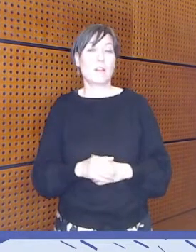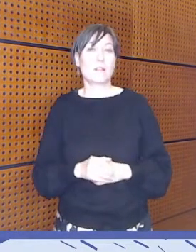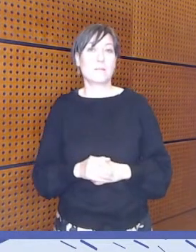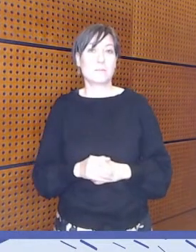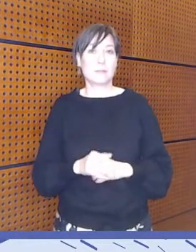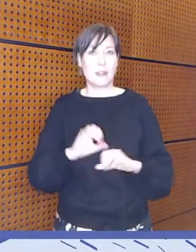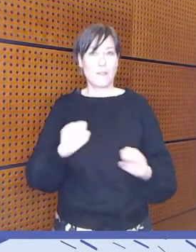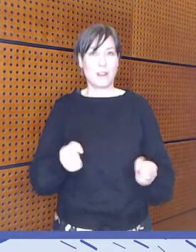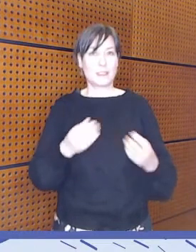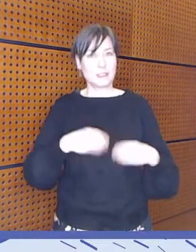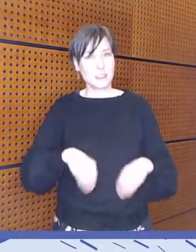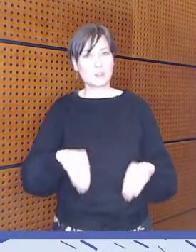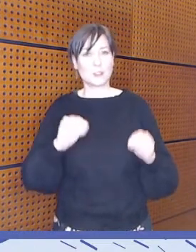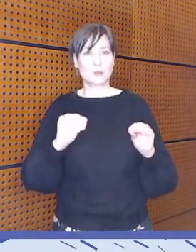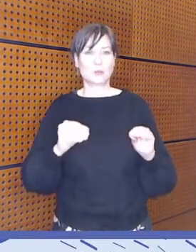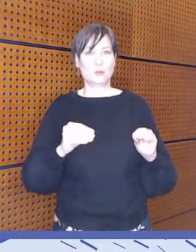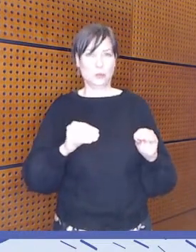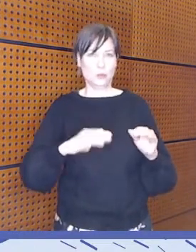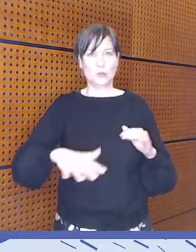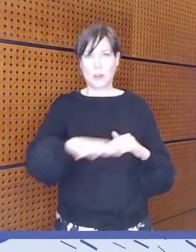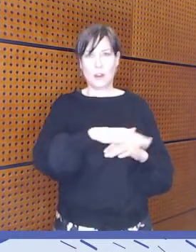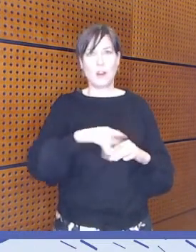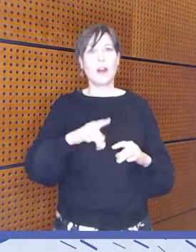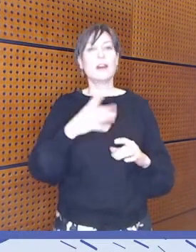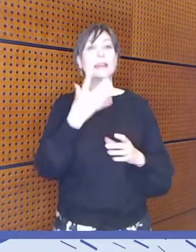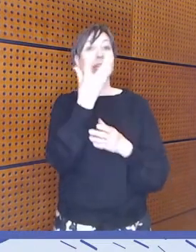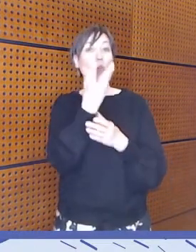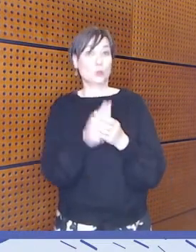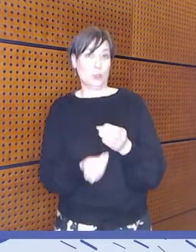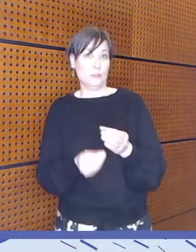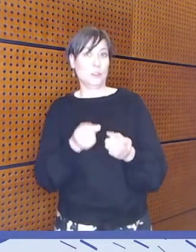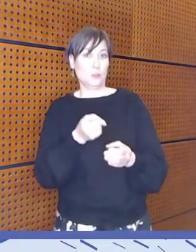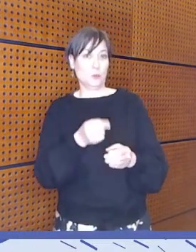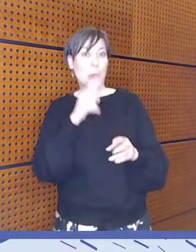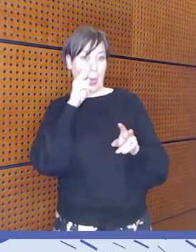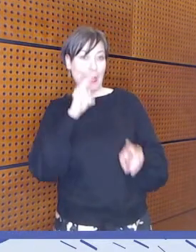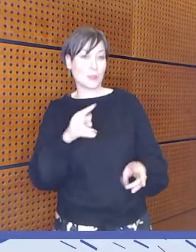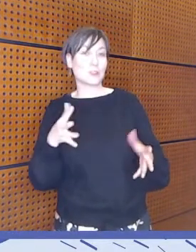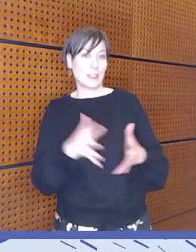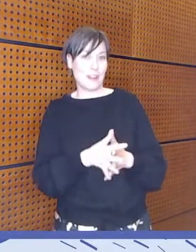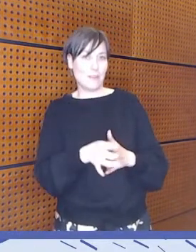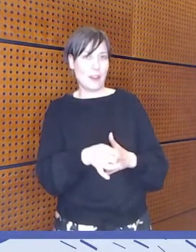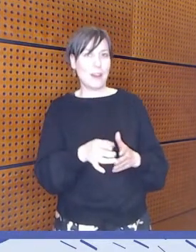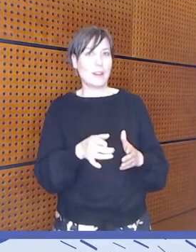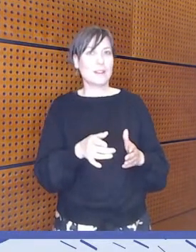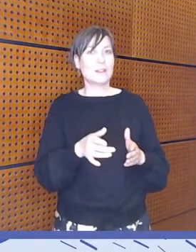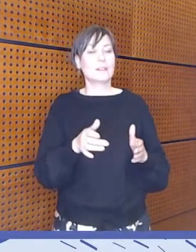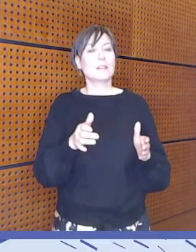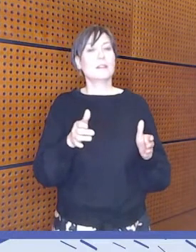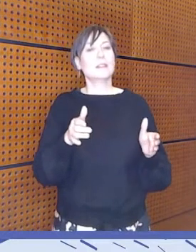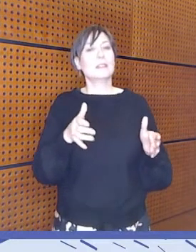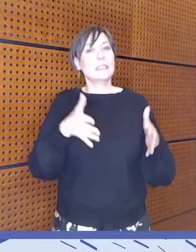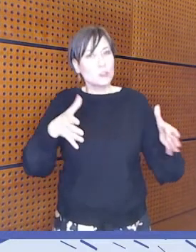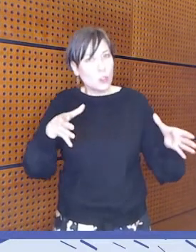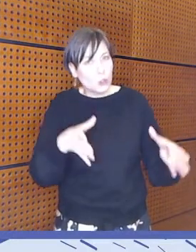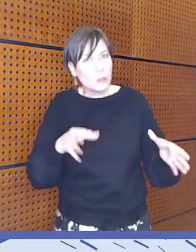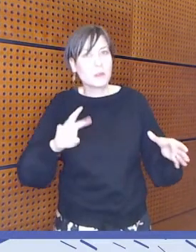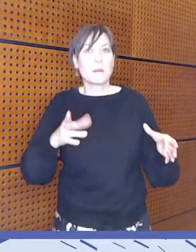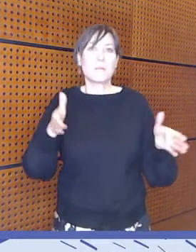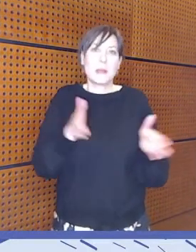ehkä se inkluusio tulee aika luontevasti esiin siellä, että toimitaan pienemmissä tai isommissa ryhmissä.